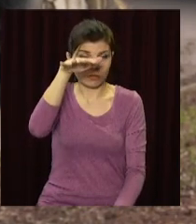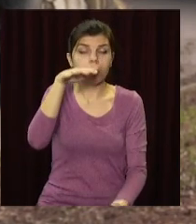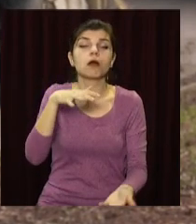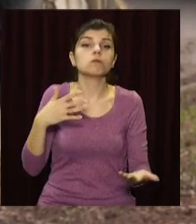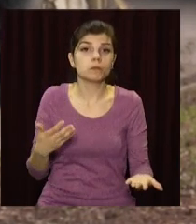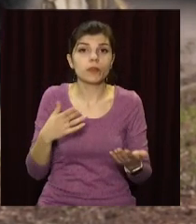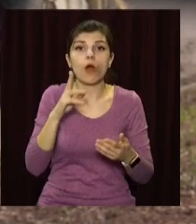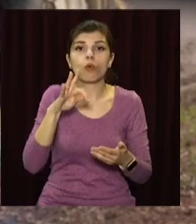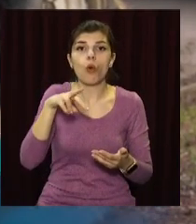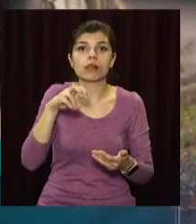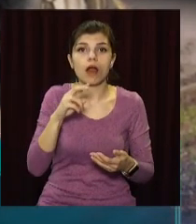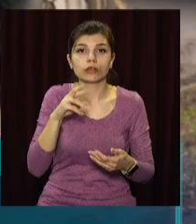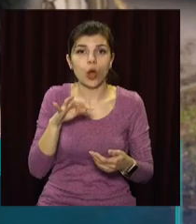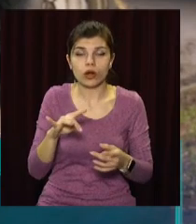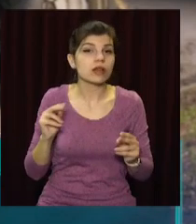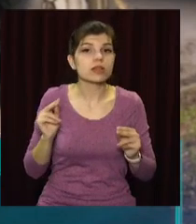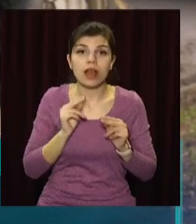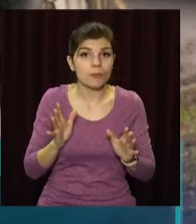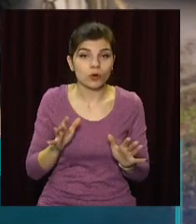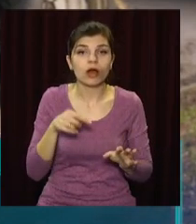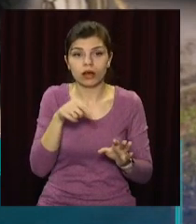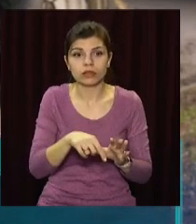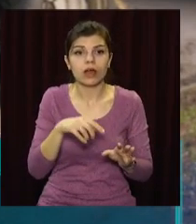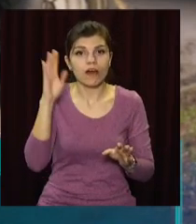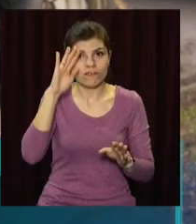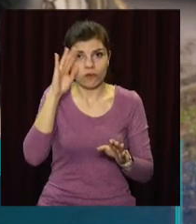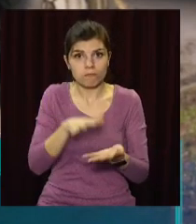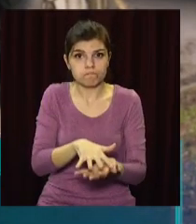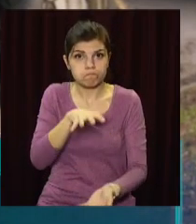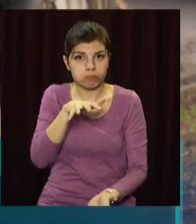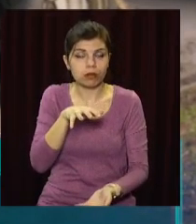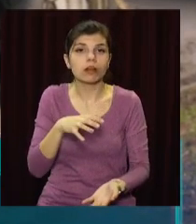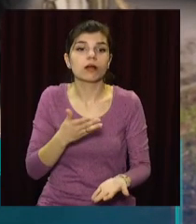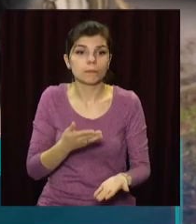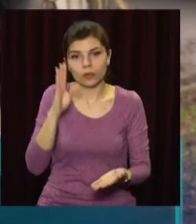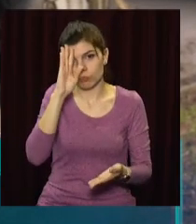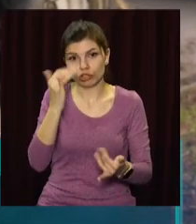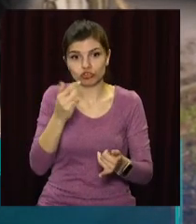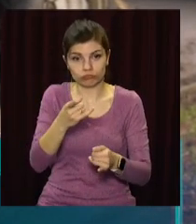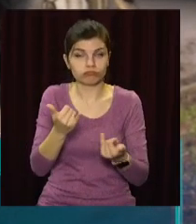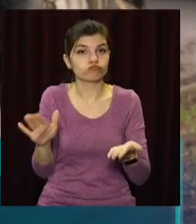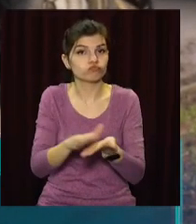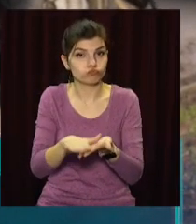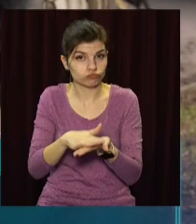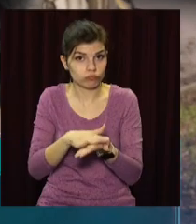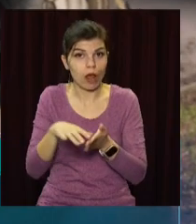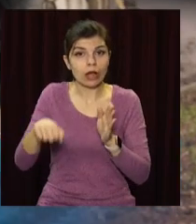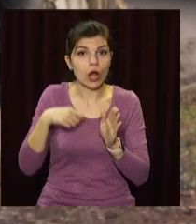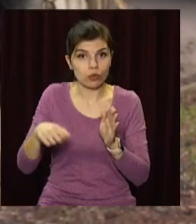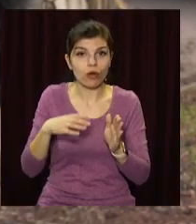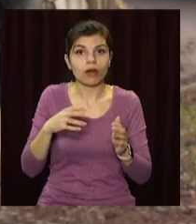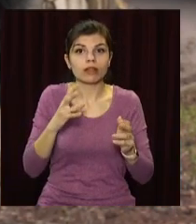колектор не працював, і тут накопичувалася вода. Зараз хлопці очищають колодязь на